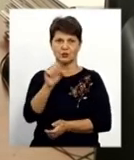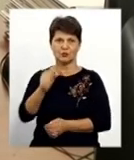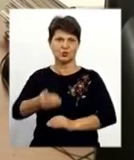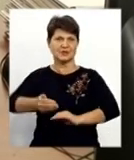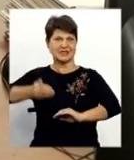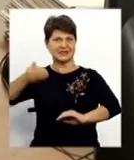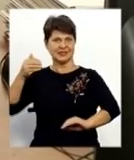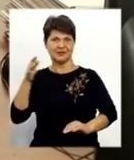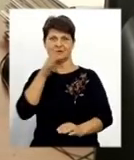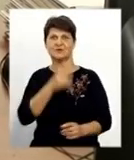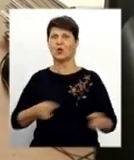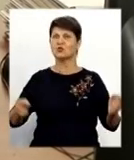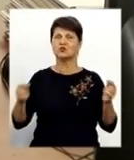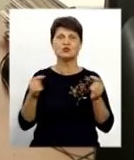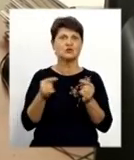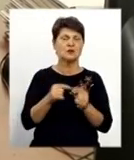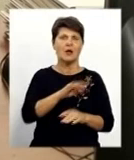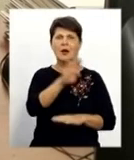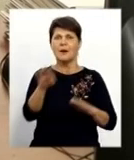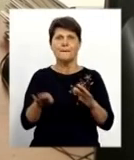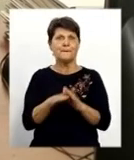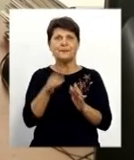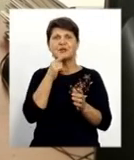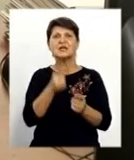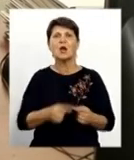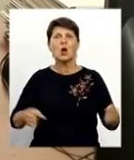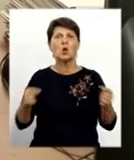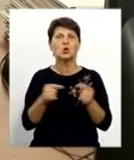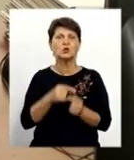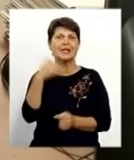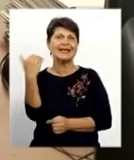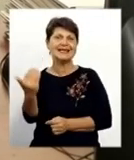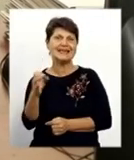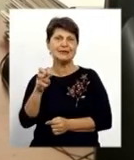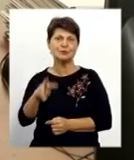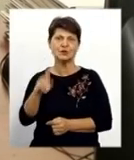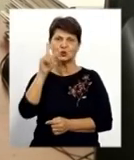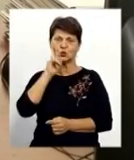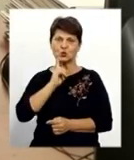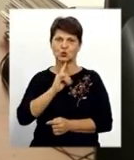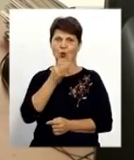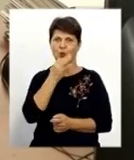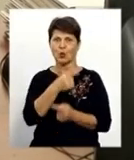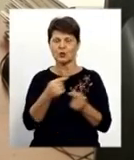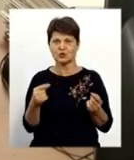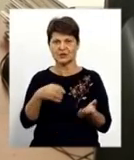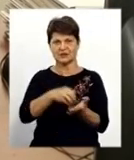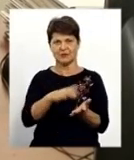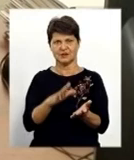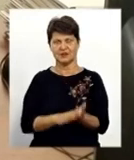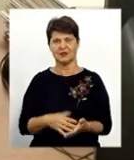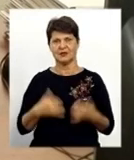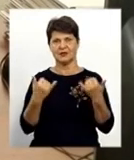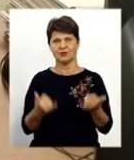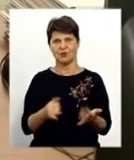своєчасно, в будь-який підрозділ, який їм зручно, на будь-який день, на будь-який час. Вони можуть записатися для того,